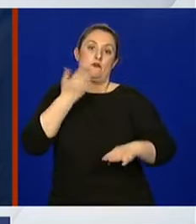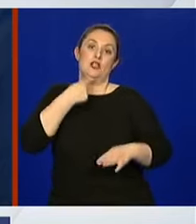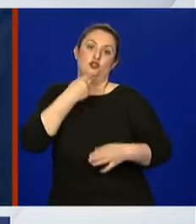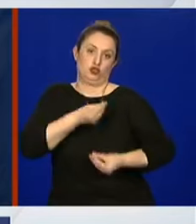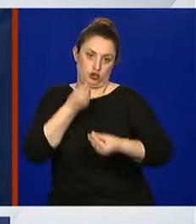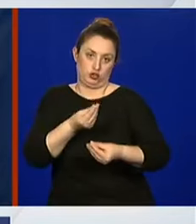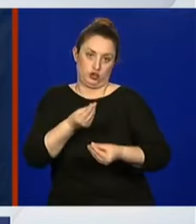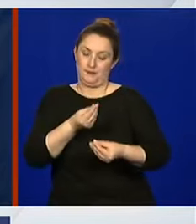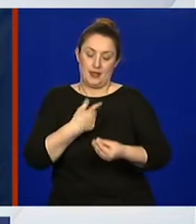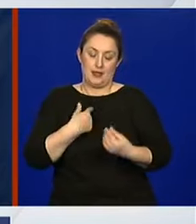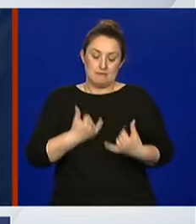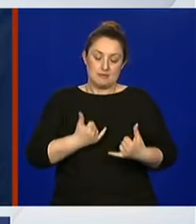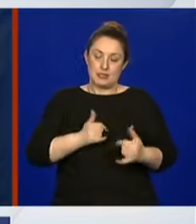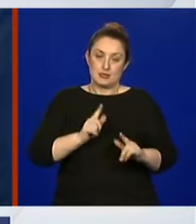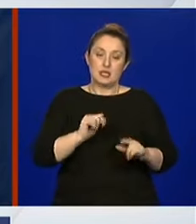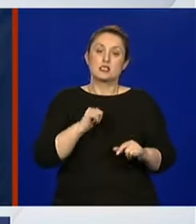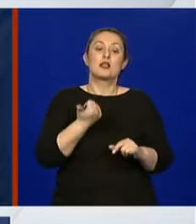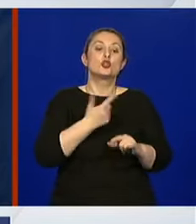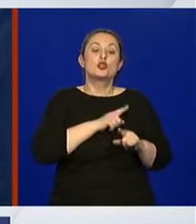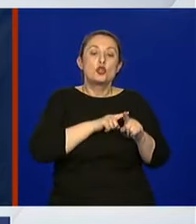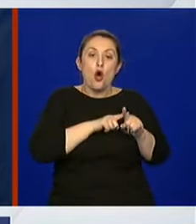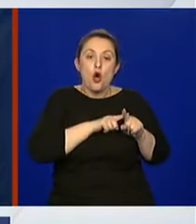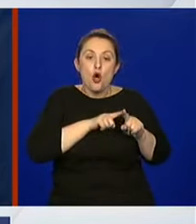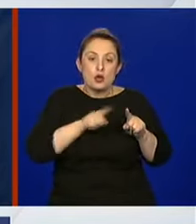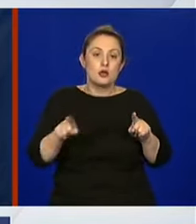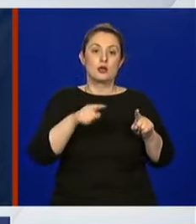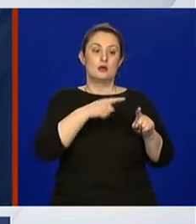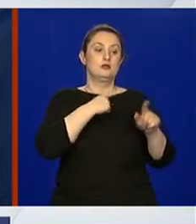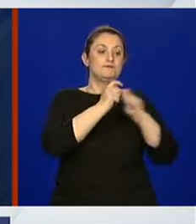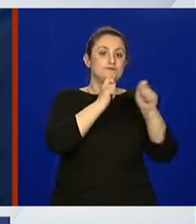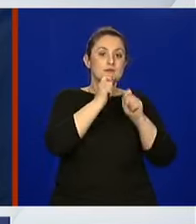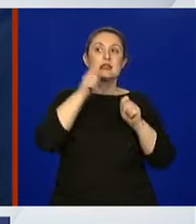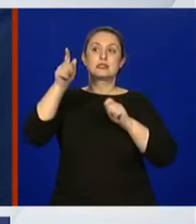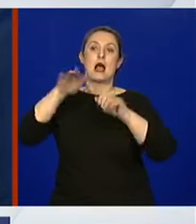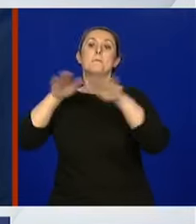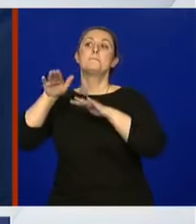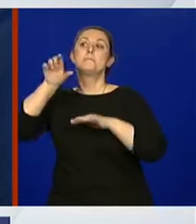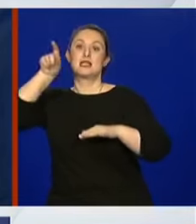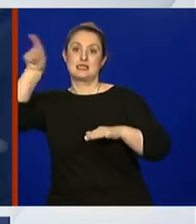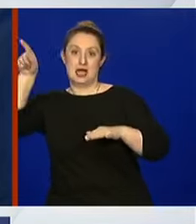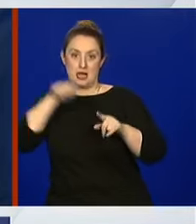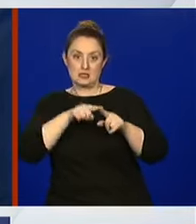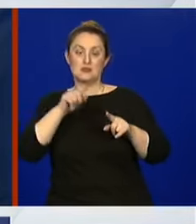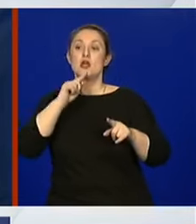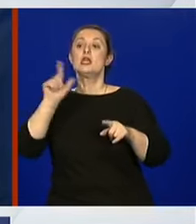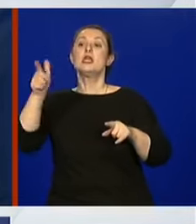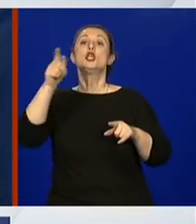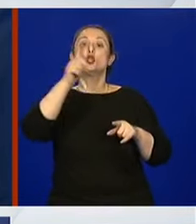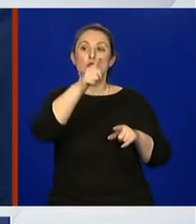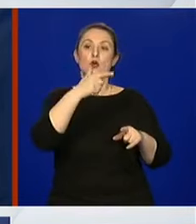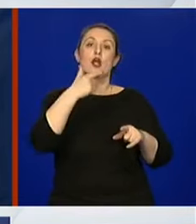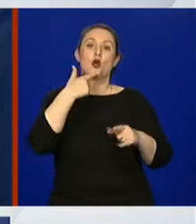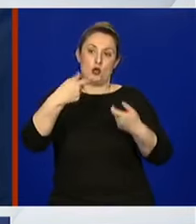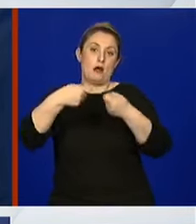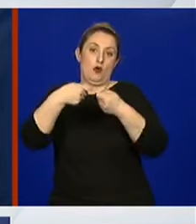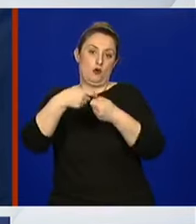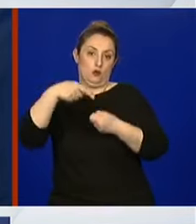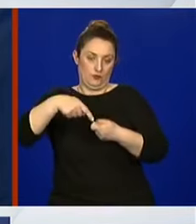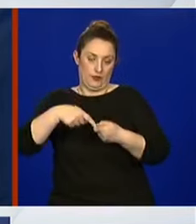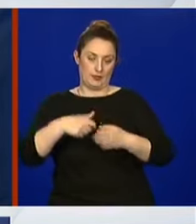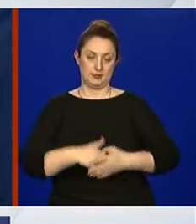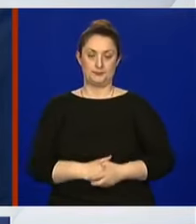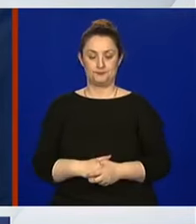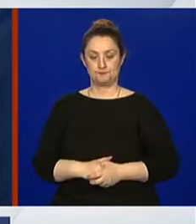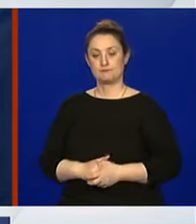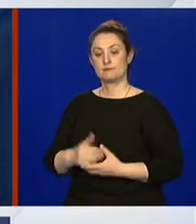izlazio s time dok to ne iskomuniciramo sa resornim ministarstvom i sa drugim zainteresiranim stranama. Što se